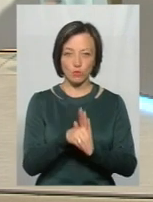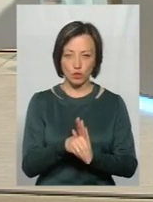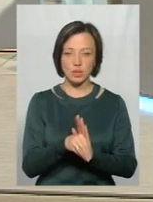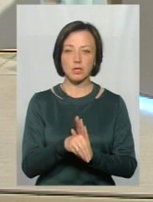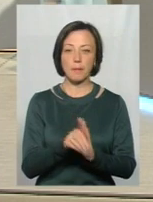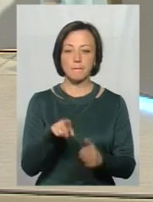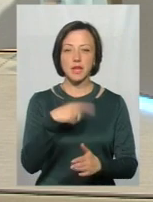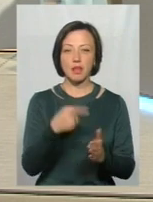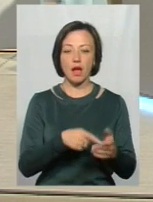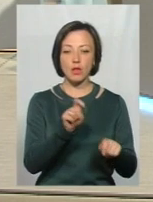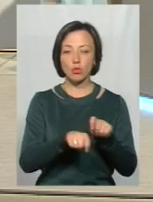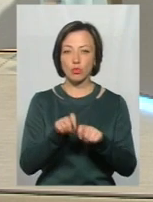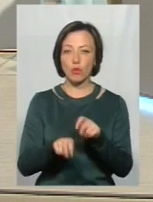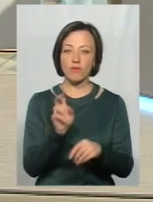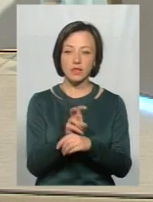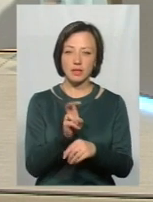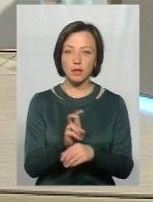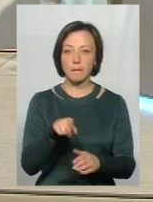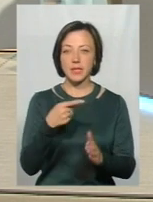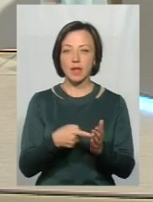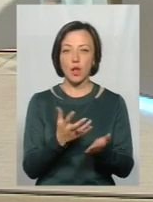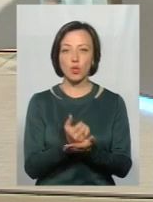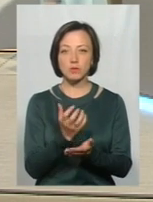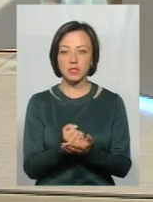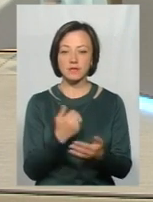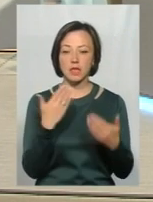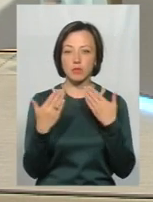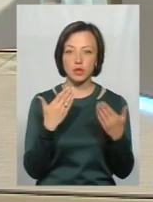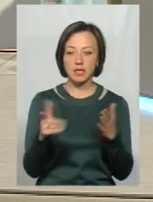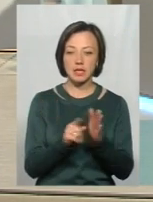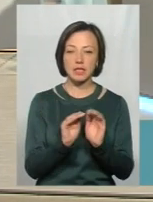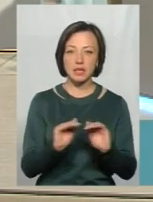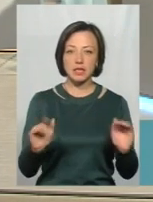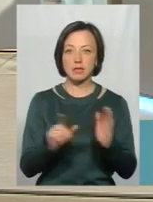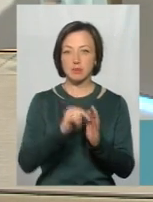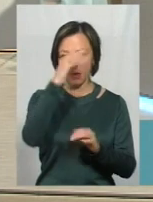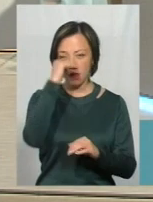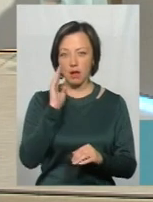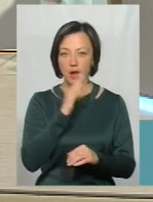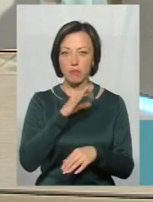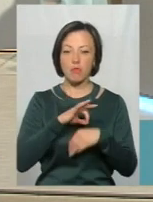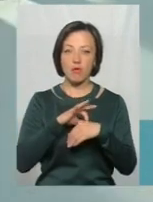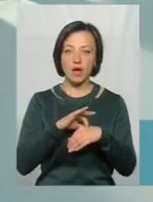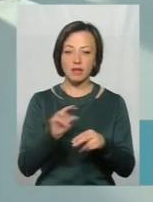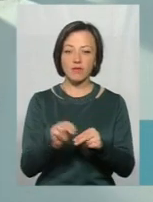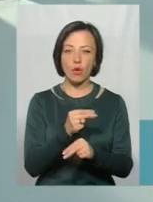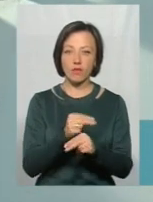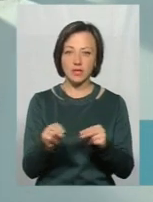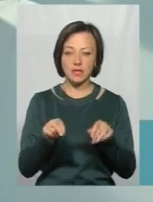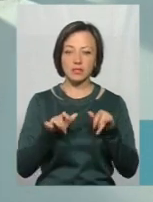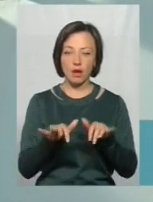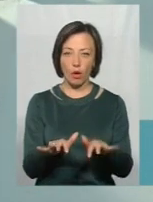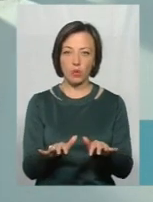питання контролю відвідування, питання успішності, взаємодії з дітьми, з батьками, проведення виховних